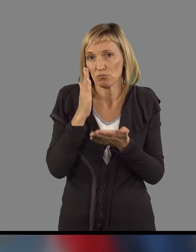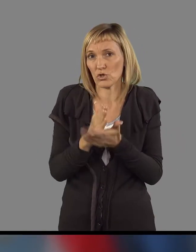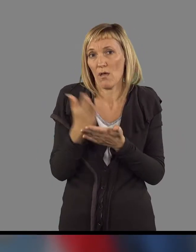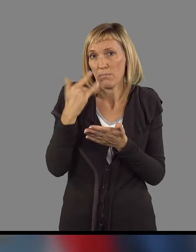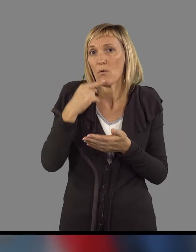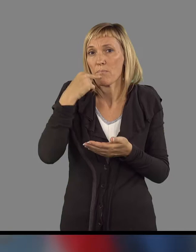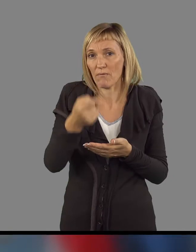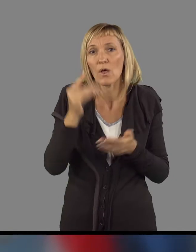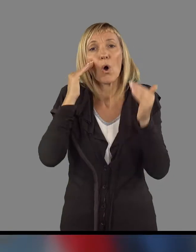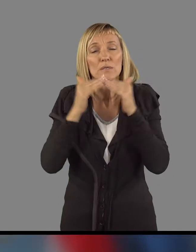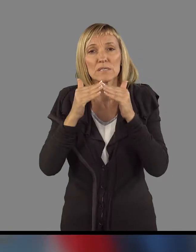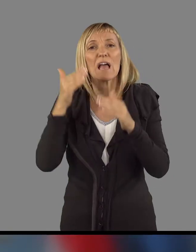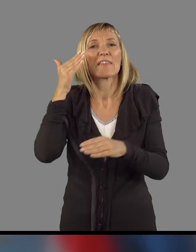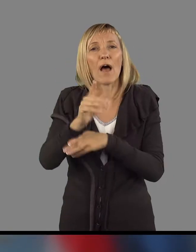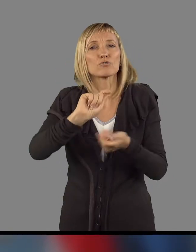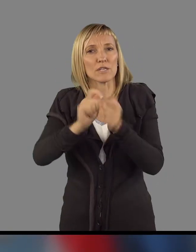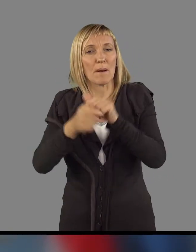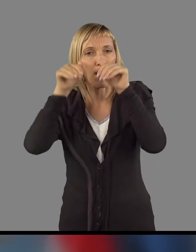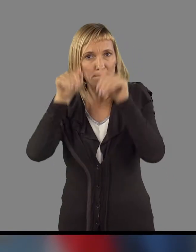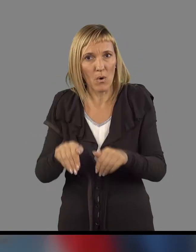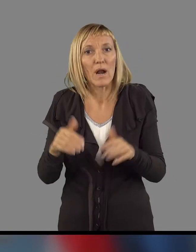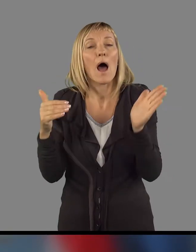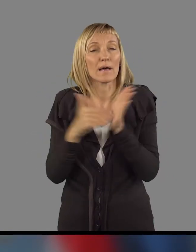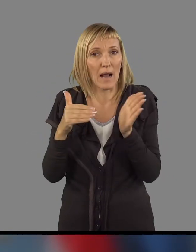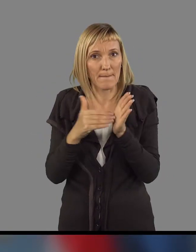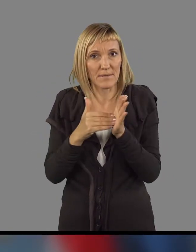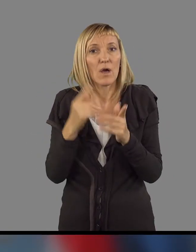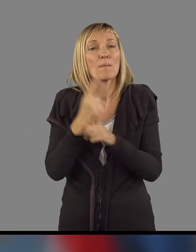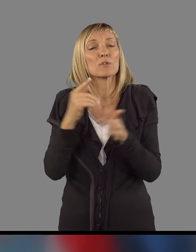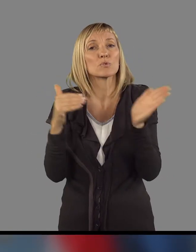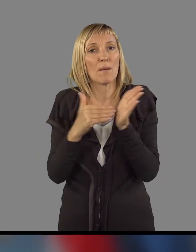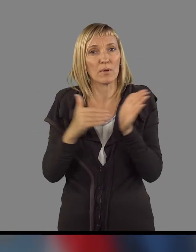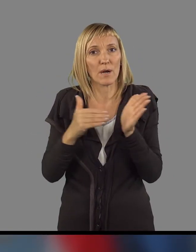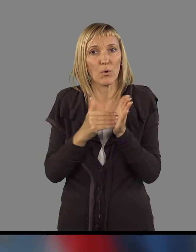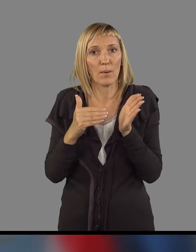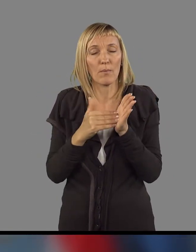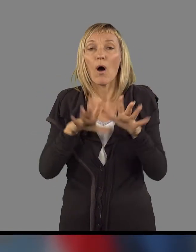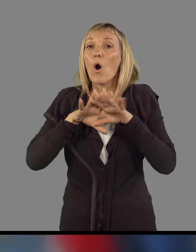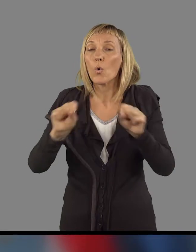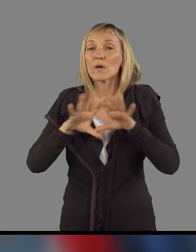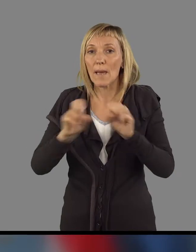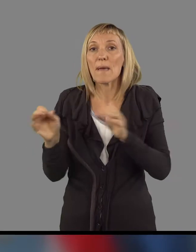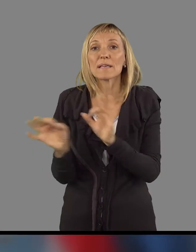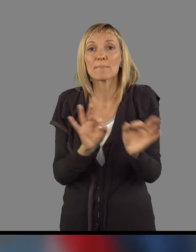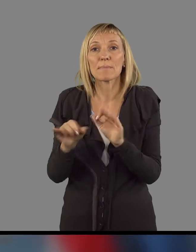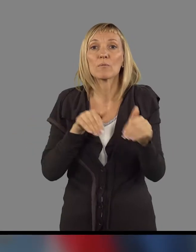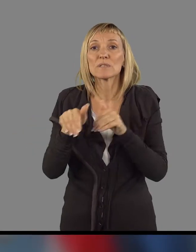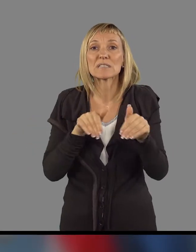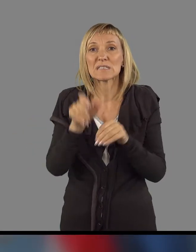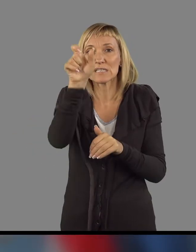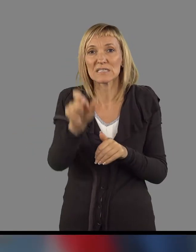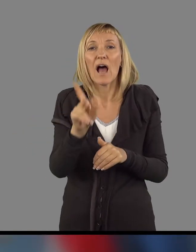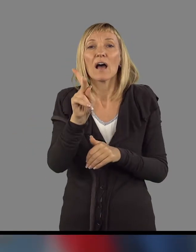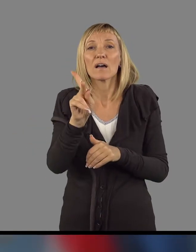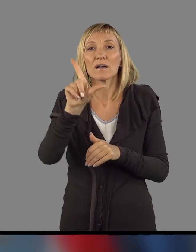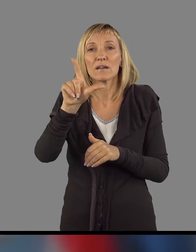vsi smo se strinjali, da to davčno prestrukturiranje potrebujemo, potrebujemo pa tudi ukrepe, ki jih pripravlja ministrica